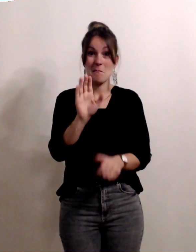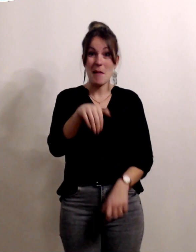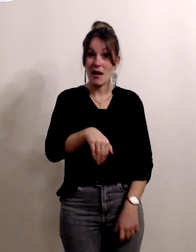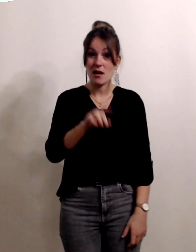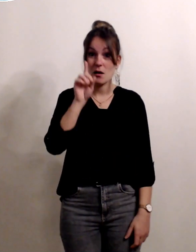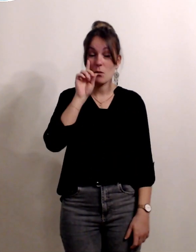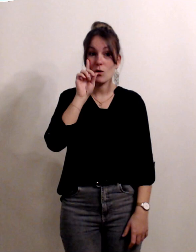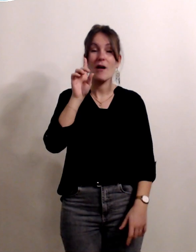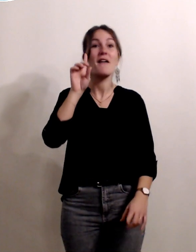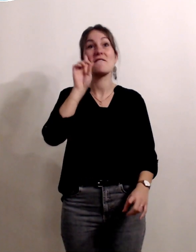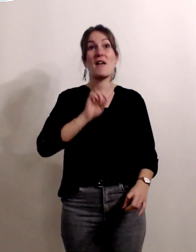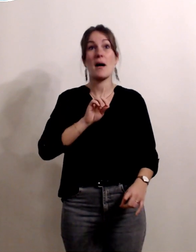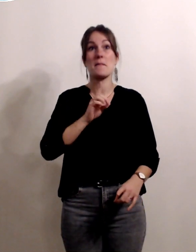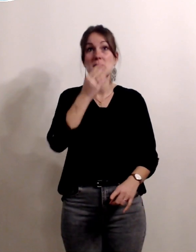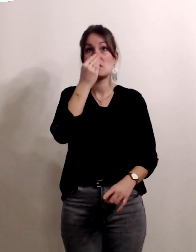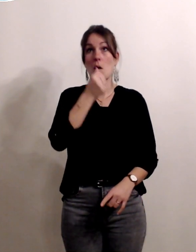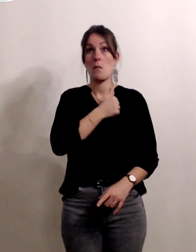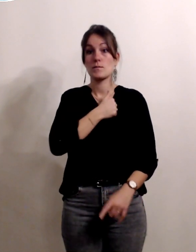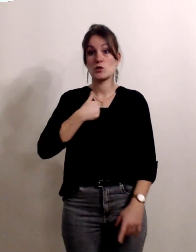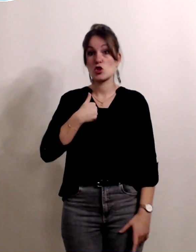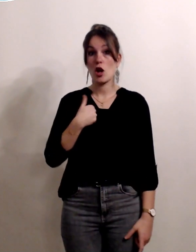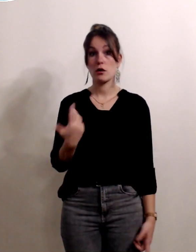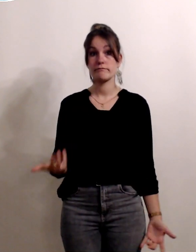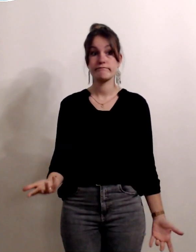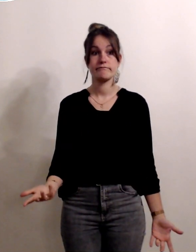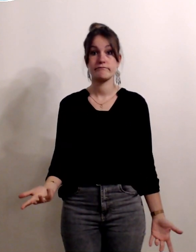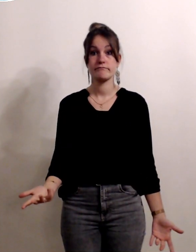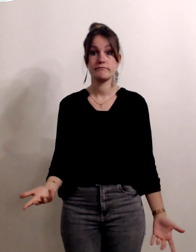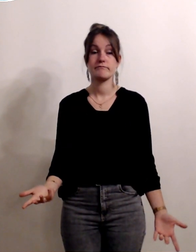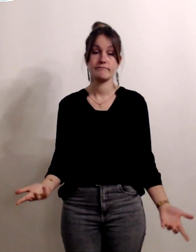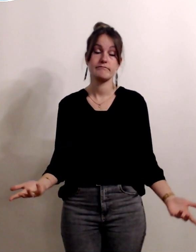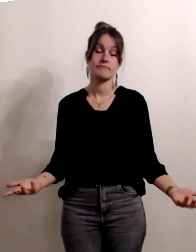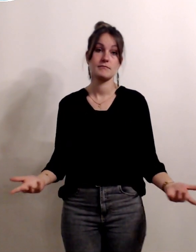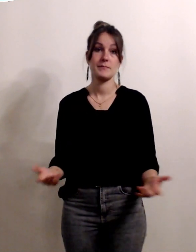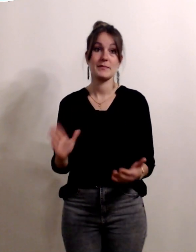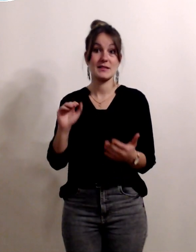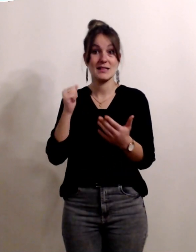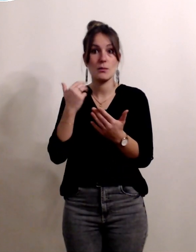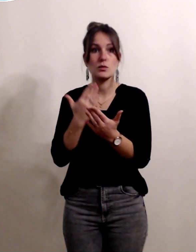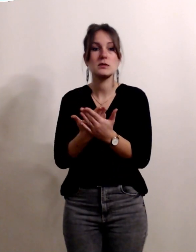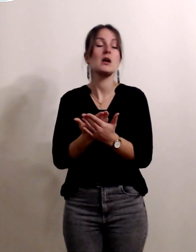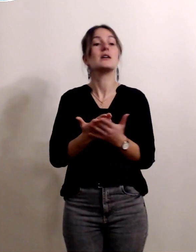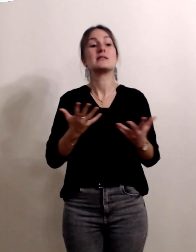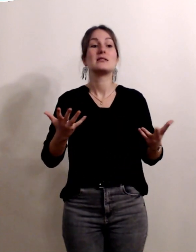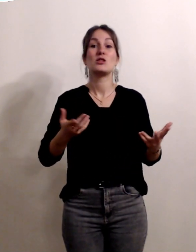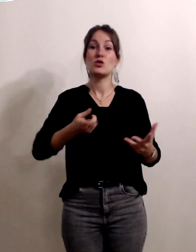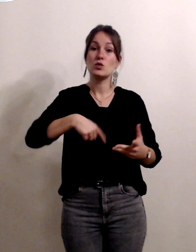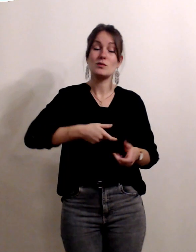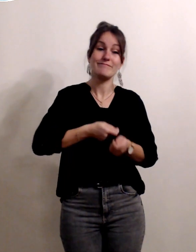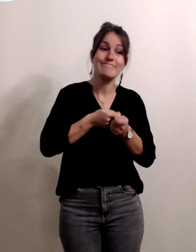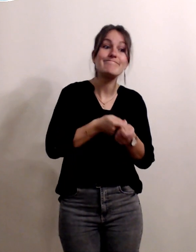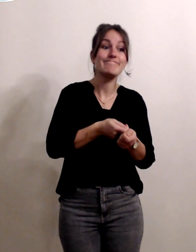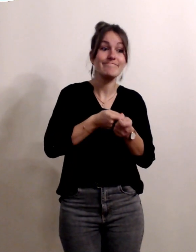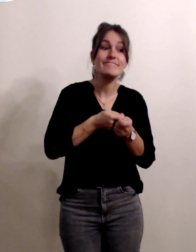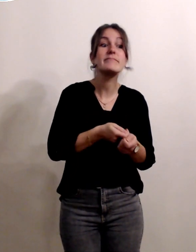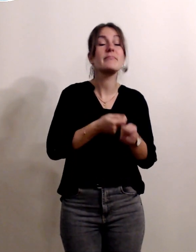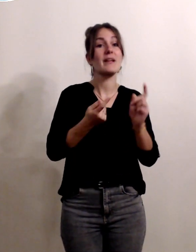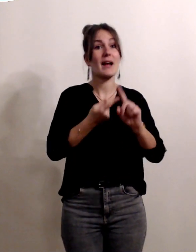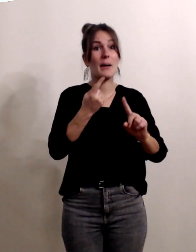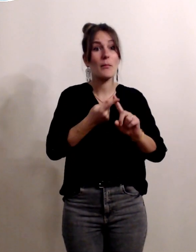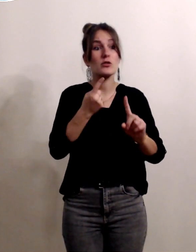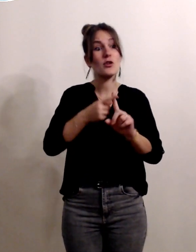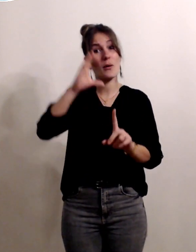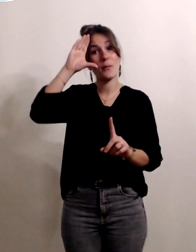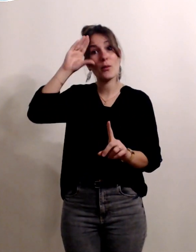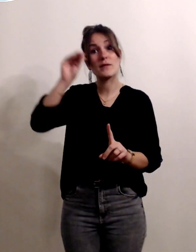femmes sont assez seules donc en effet c'est pour ça qu'on insiste beaucoup sur l'importance d'avoir